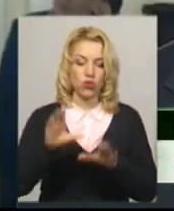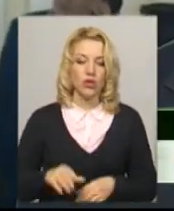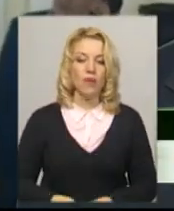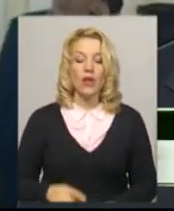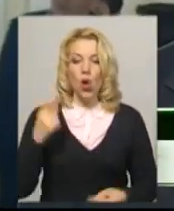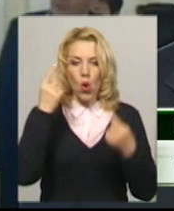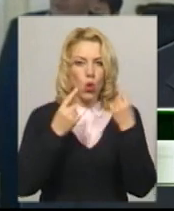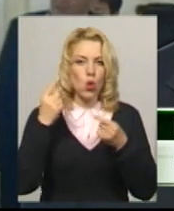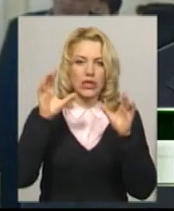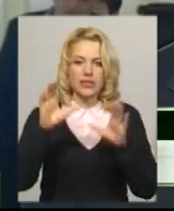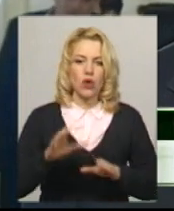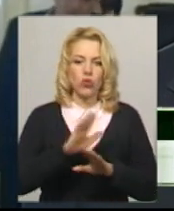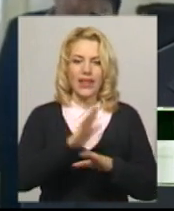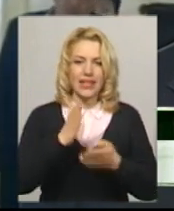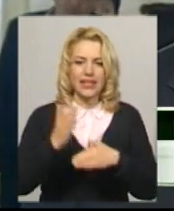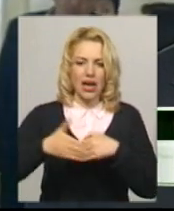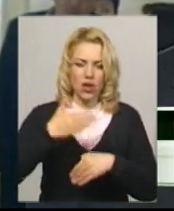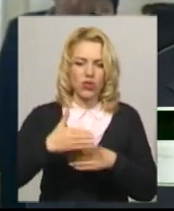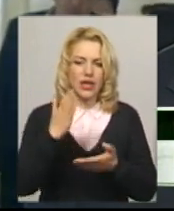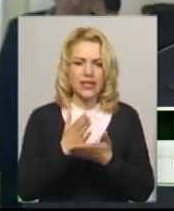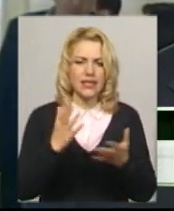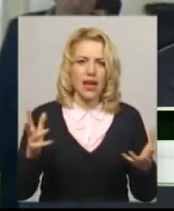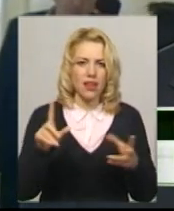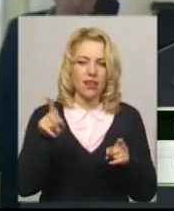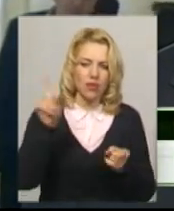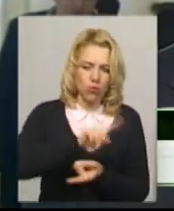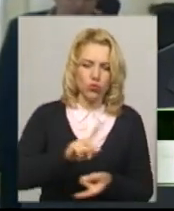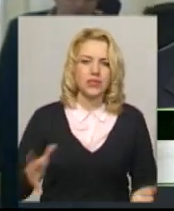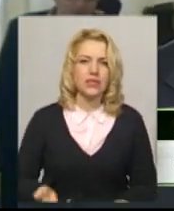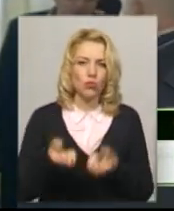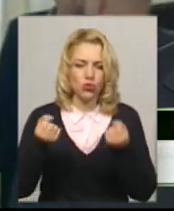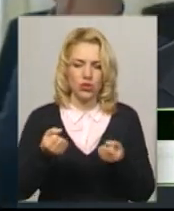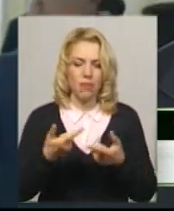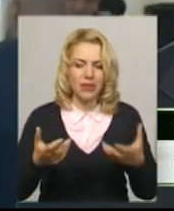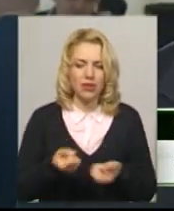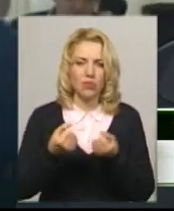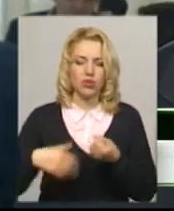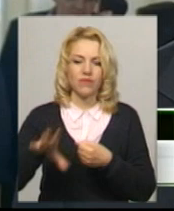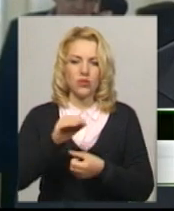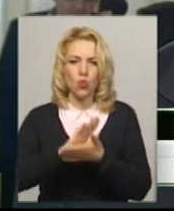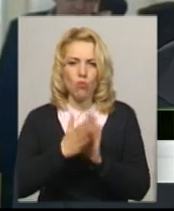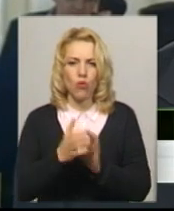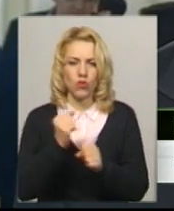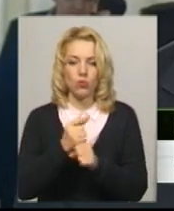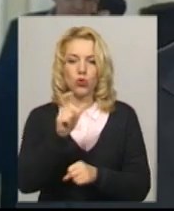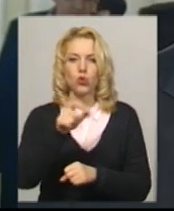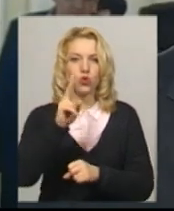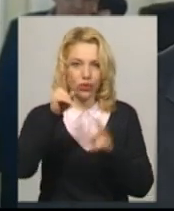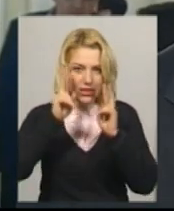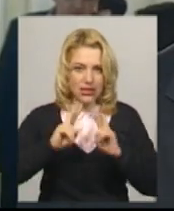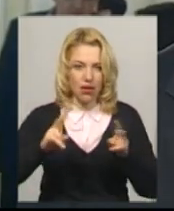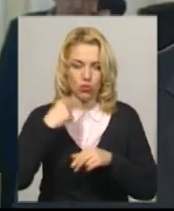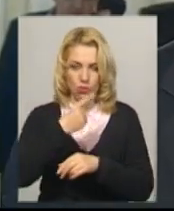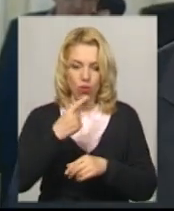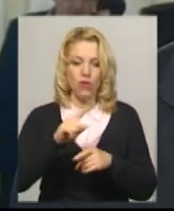є каральною, логіка закону є стимулюючою. Закон підтримує розвиток української мови, створює всі умови для того, щоб громадяни, які нею ще не володіють, нею